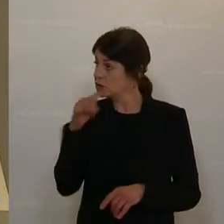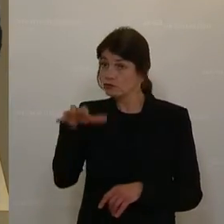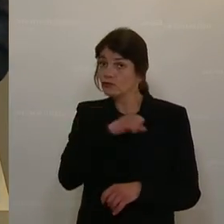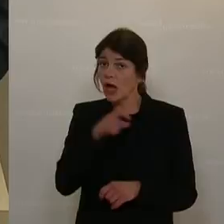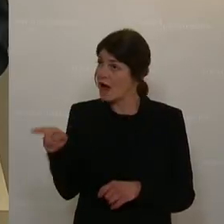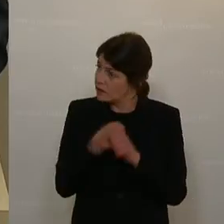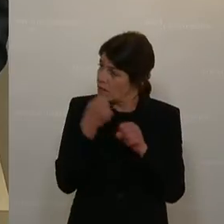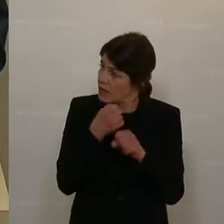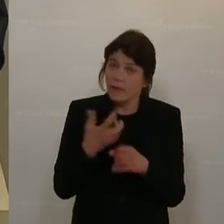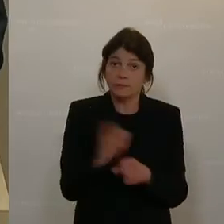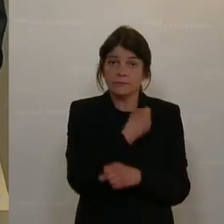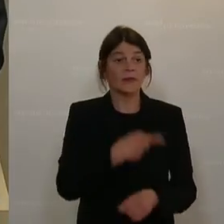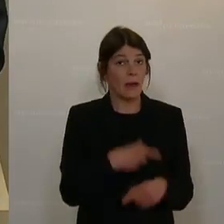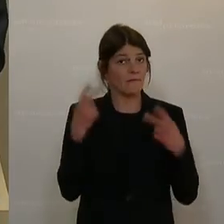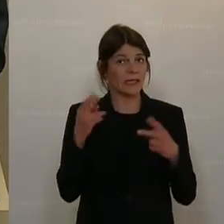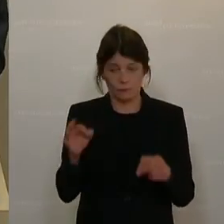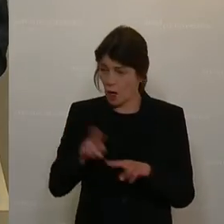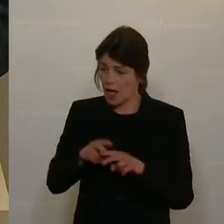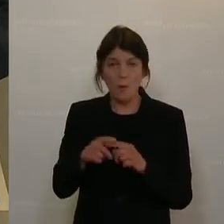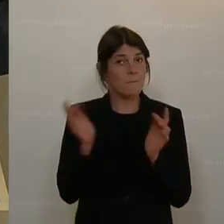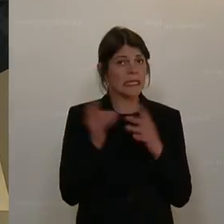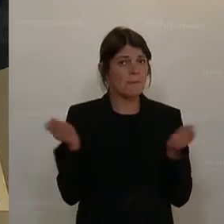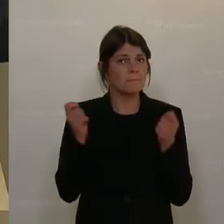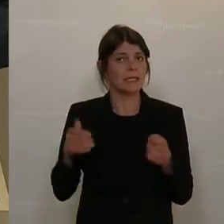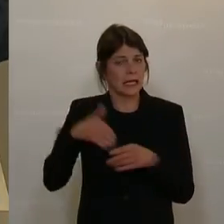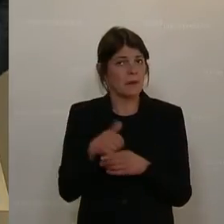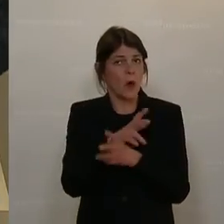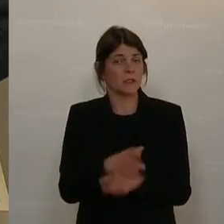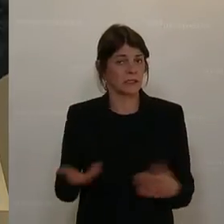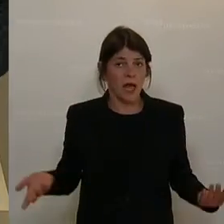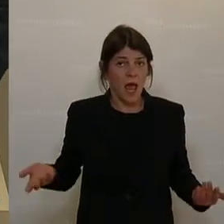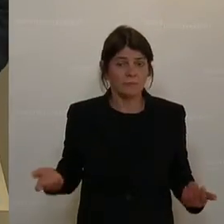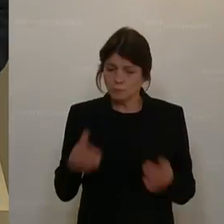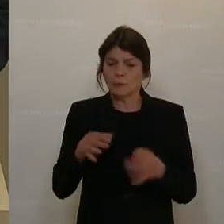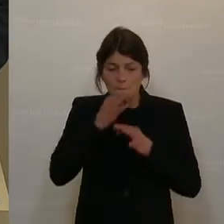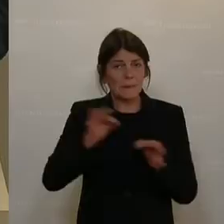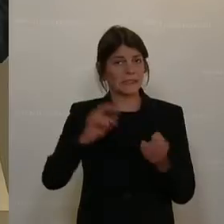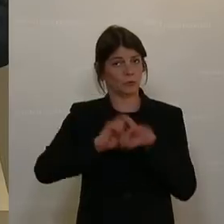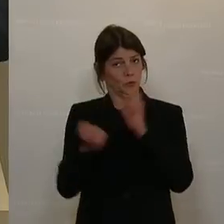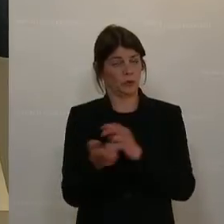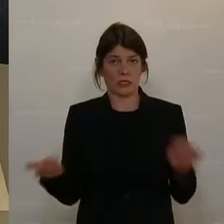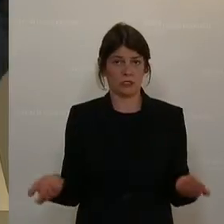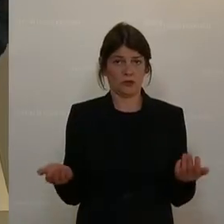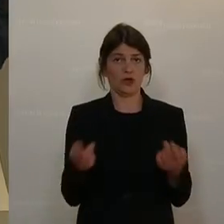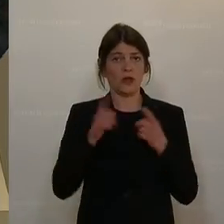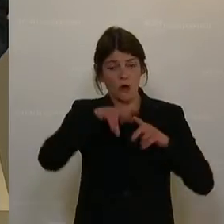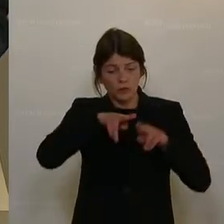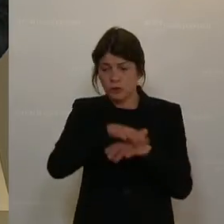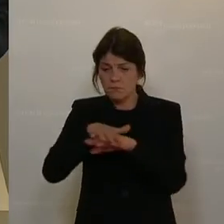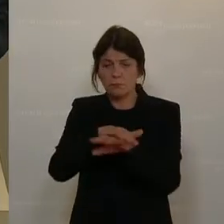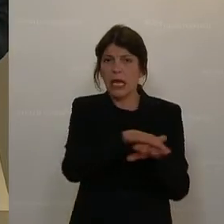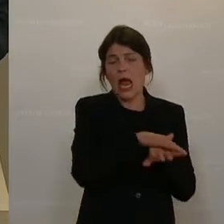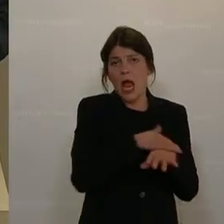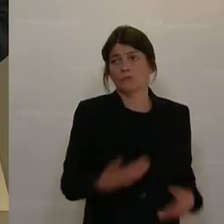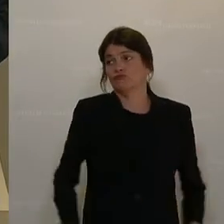wäre wichtig gewesen für die kleinen und Mittelbetriebe in Österreich, das noch besser umzusetzen und vor allem in mehreren Bereichen,